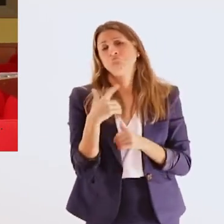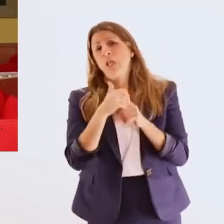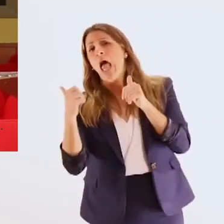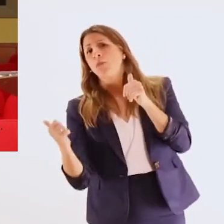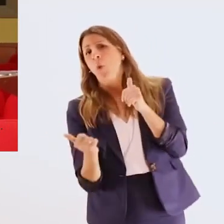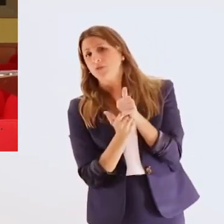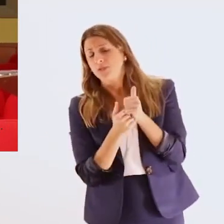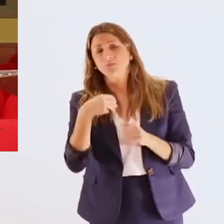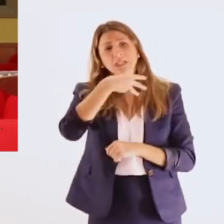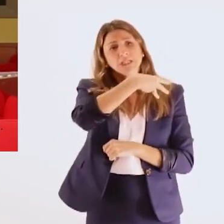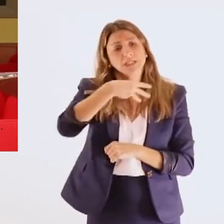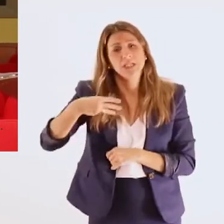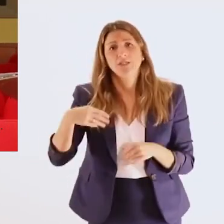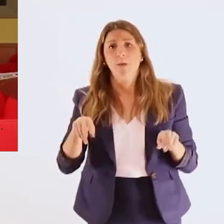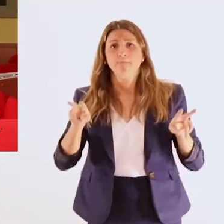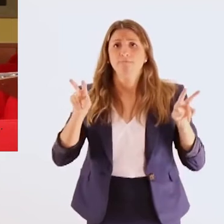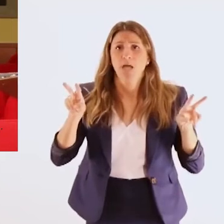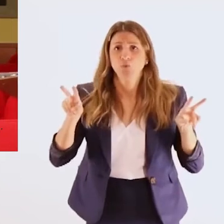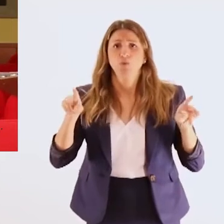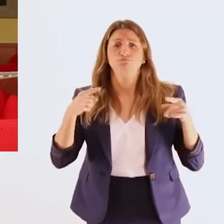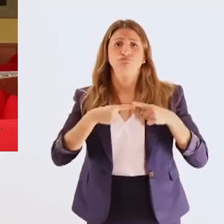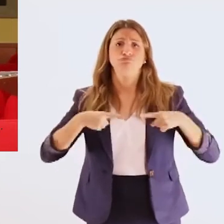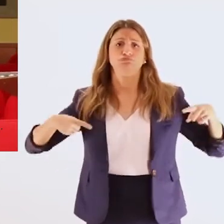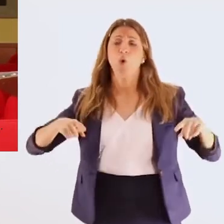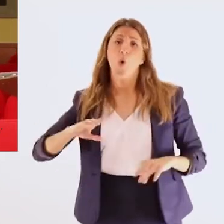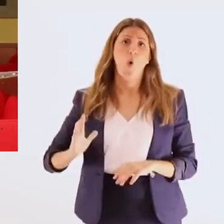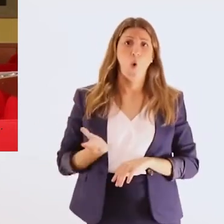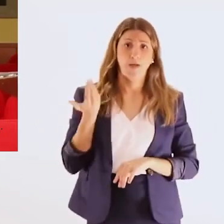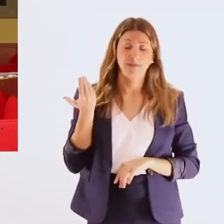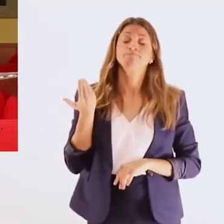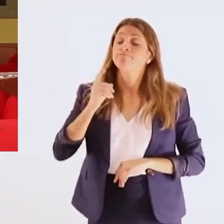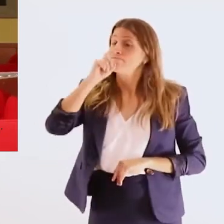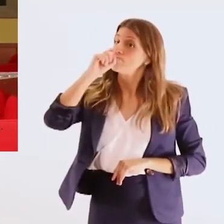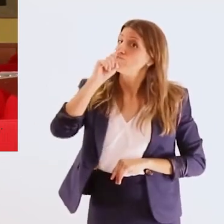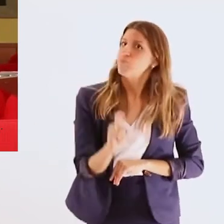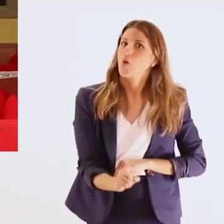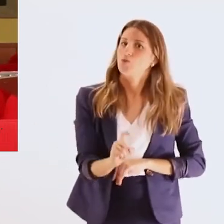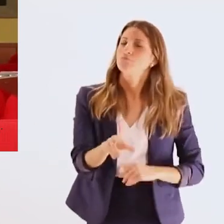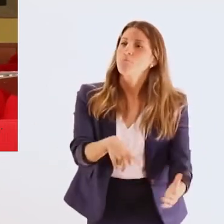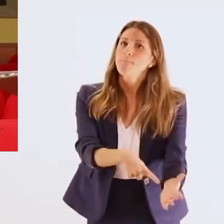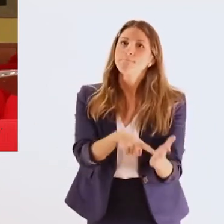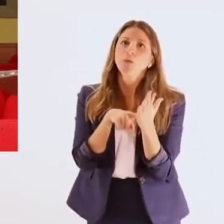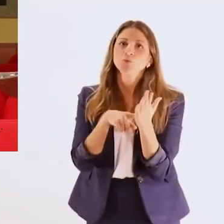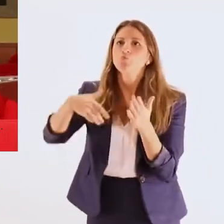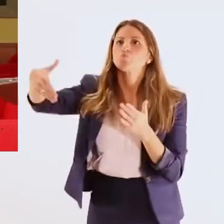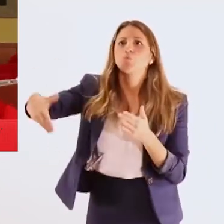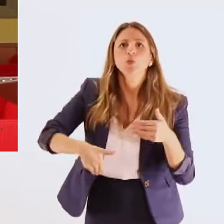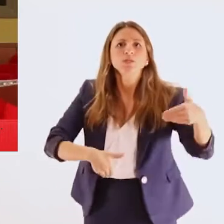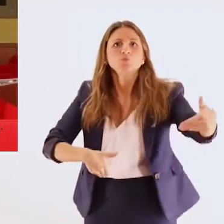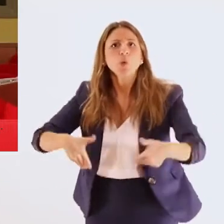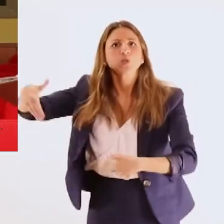γιατί τα κόμματα της αξιωματικής, της Μίζωνος και της Ελλάσσονος